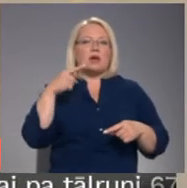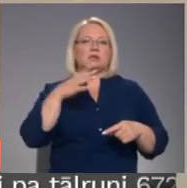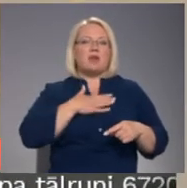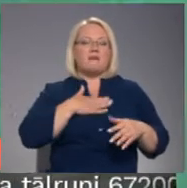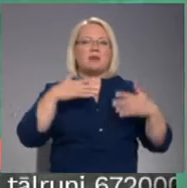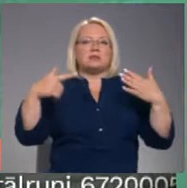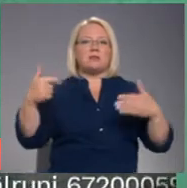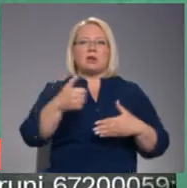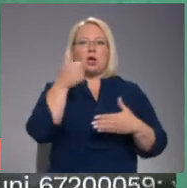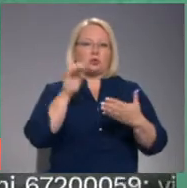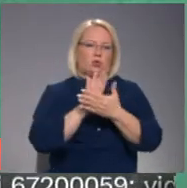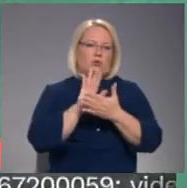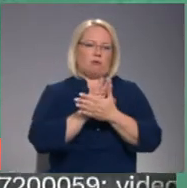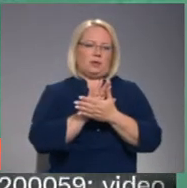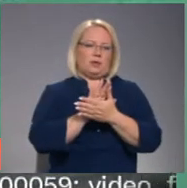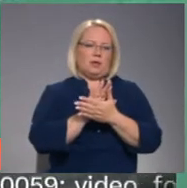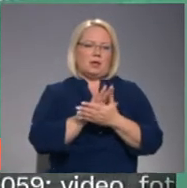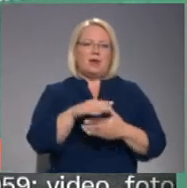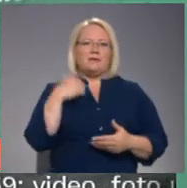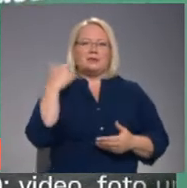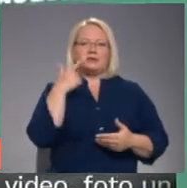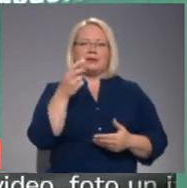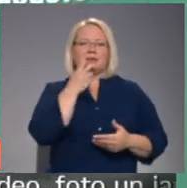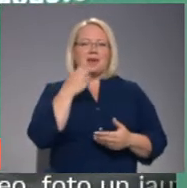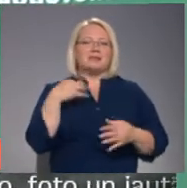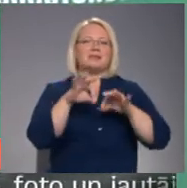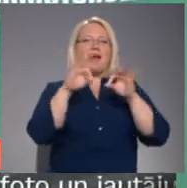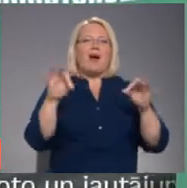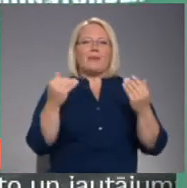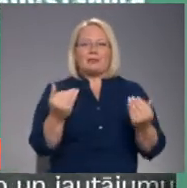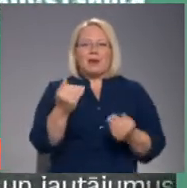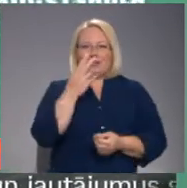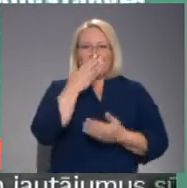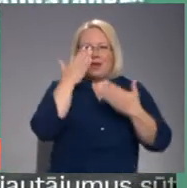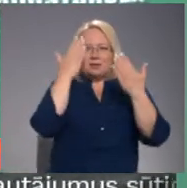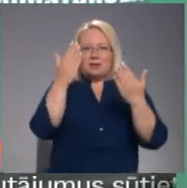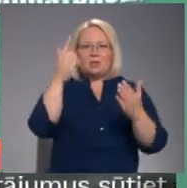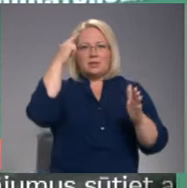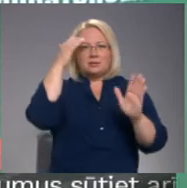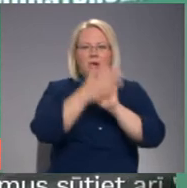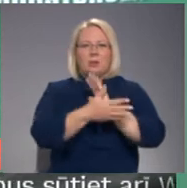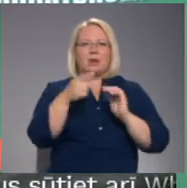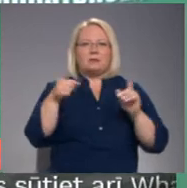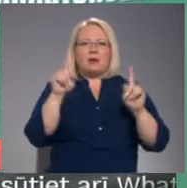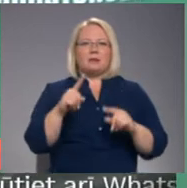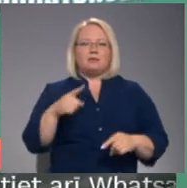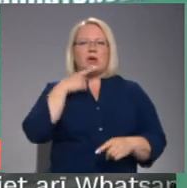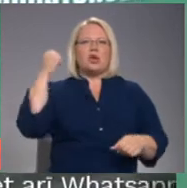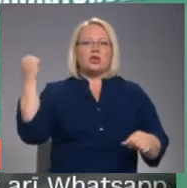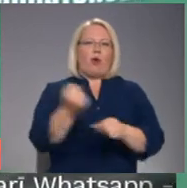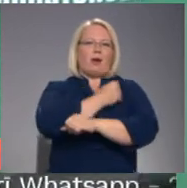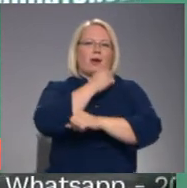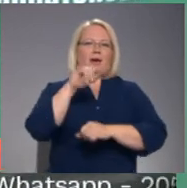dzimšanas dienā. Es tagad cārplosīt, tā kā es saprotu, kas par lietu, tad man nejauši izsprūk. Jo, Heidi!